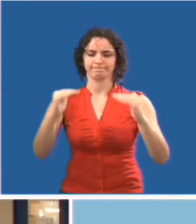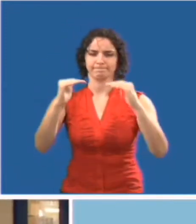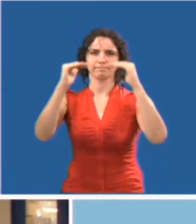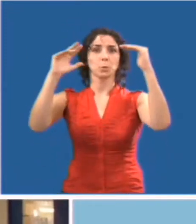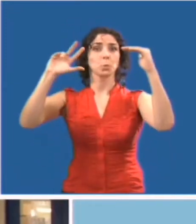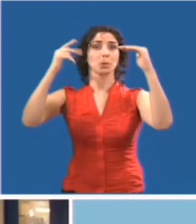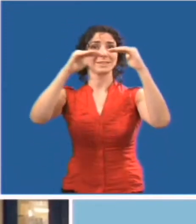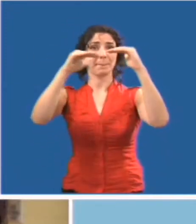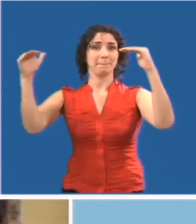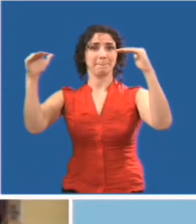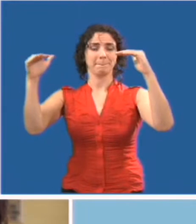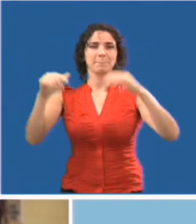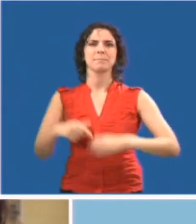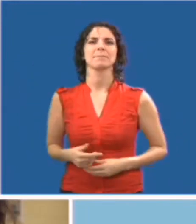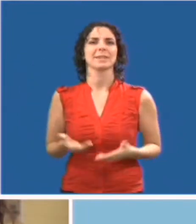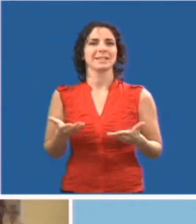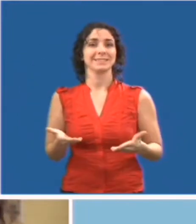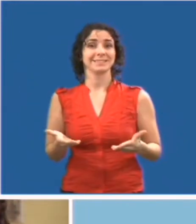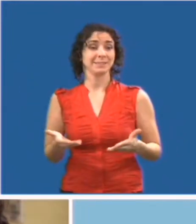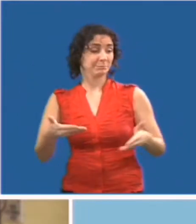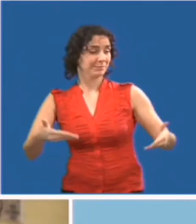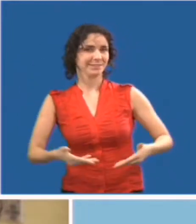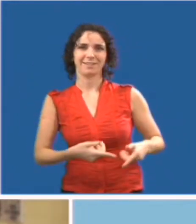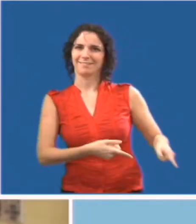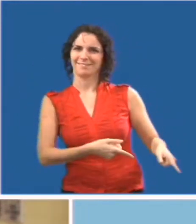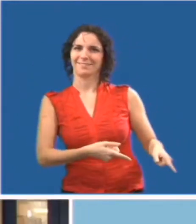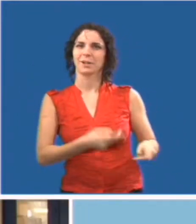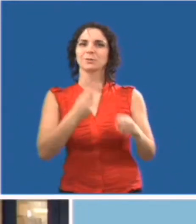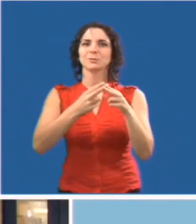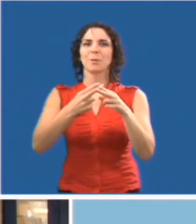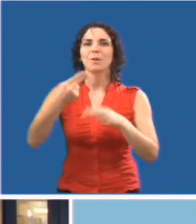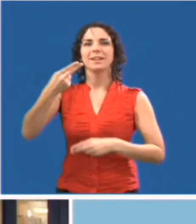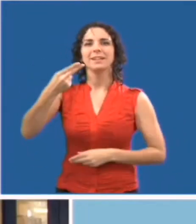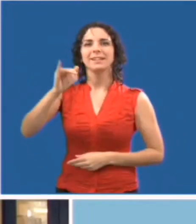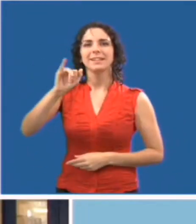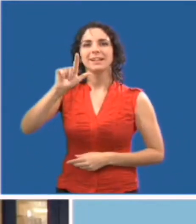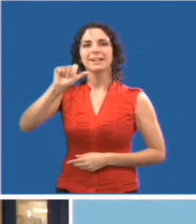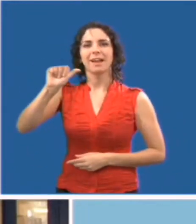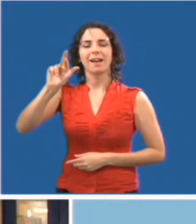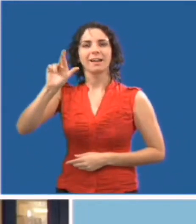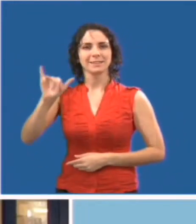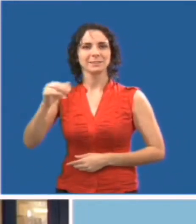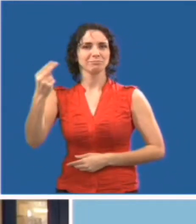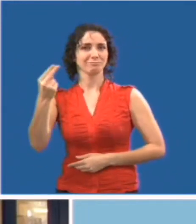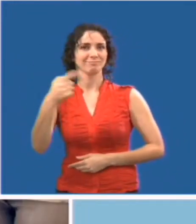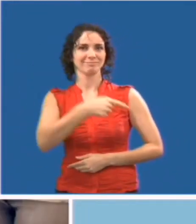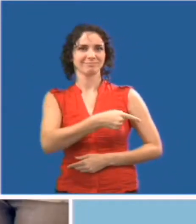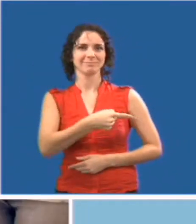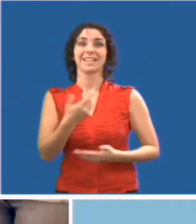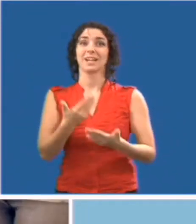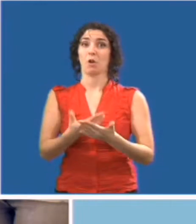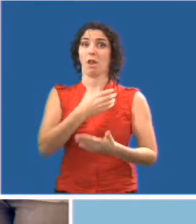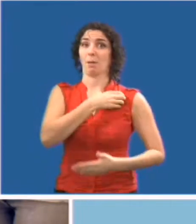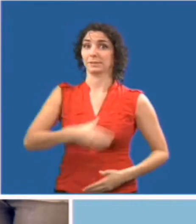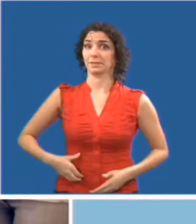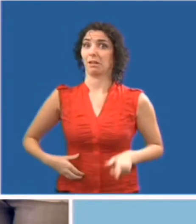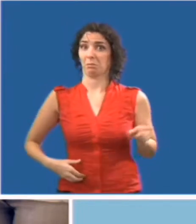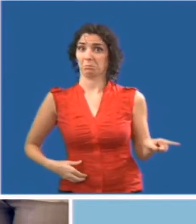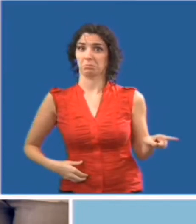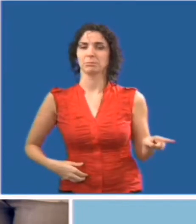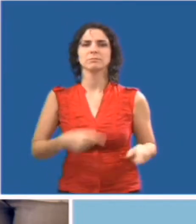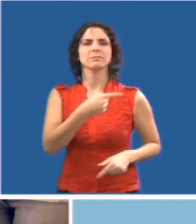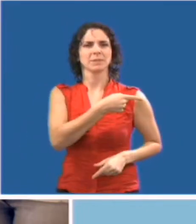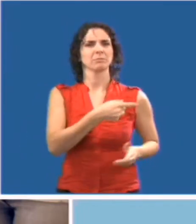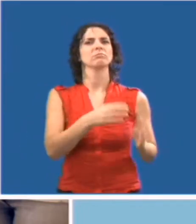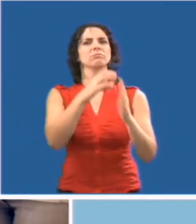présente Hillary. Elle est une des ambassadrices de l'école. Elle prendra l'ascenseur avec vous, puis elle vous dirigera vers la bonne classe et